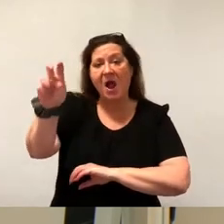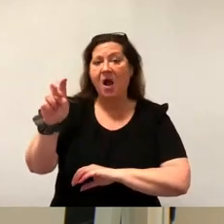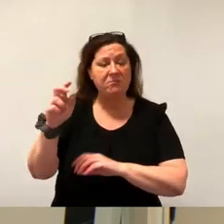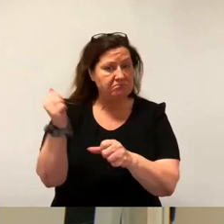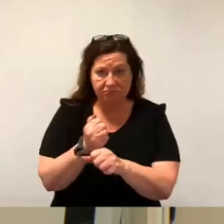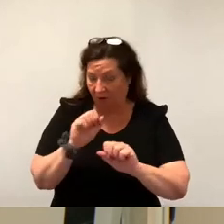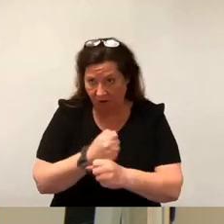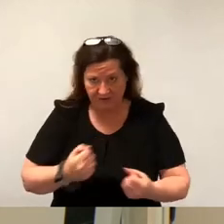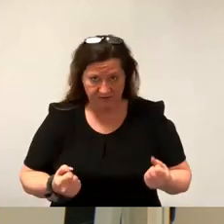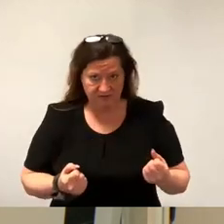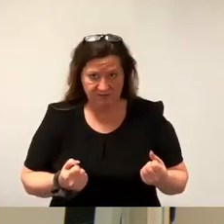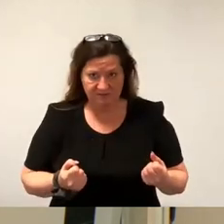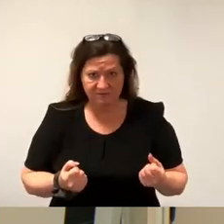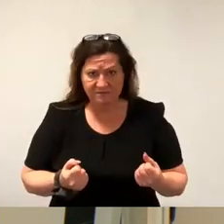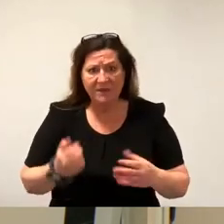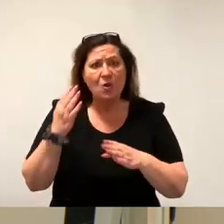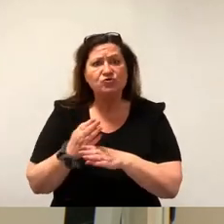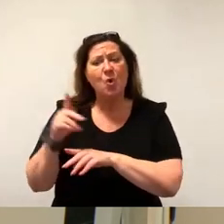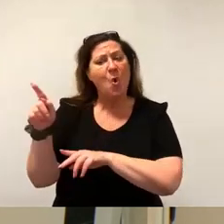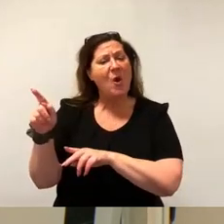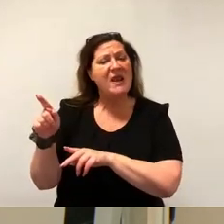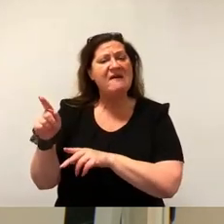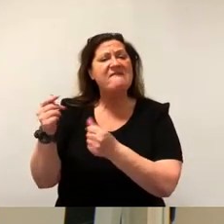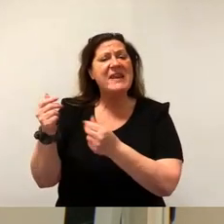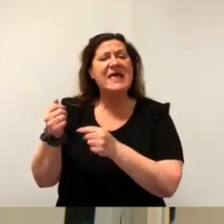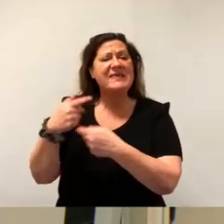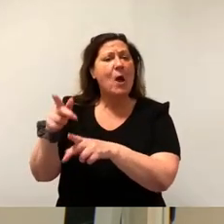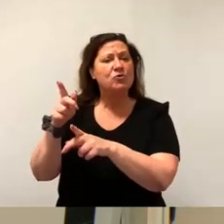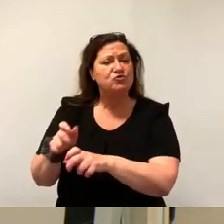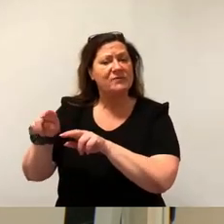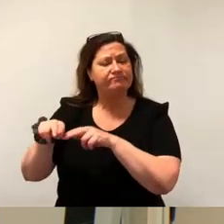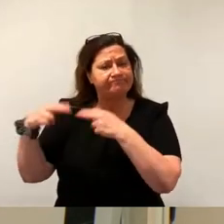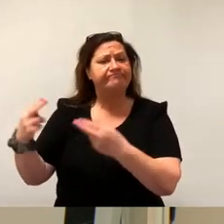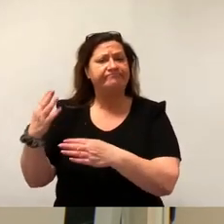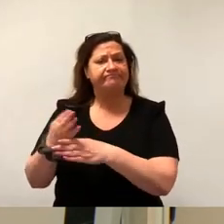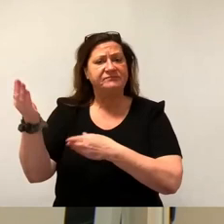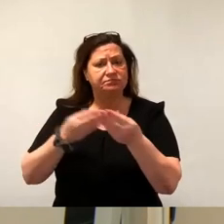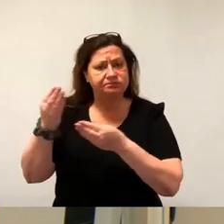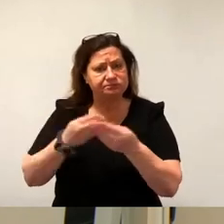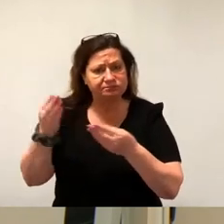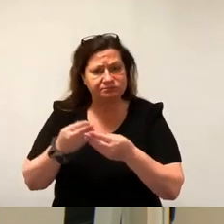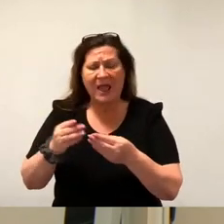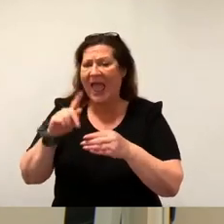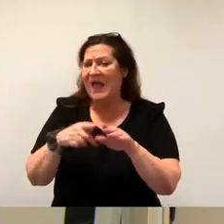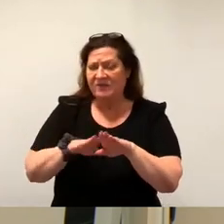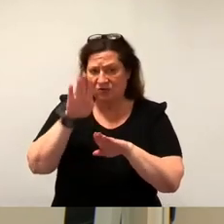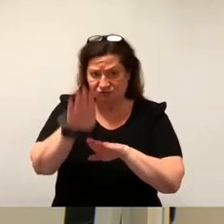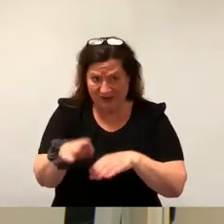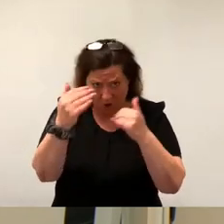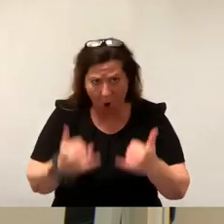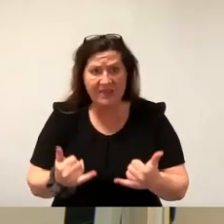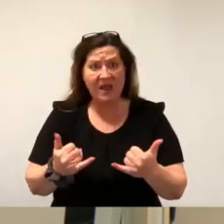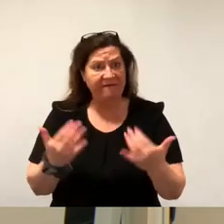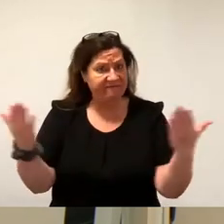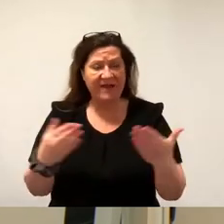Wie in der Sitzung des Finanzausschusses bereits vorgetragen, sollen einem ersten Schritt, den wir heute tun werden, das Problem Abbau